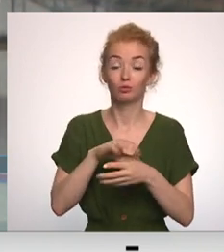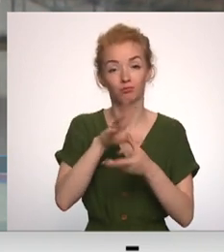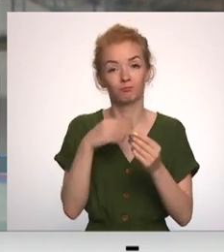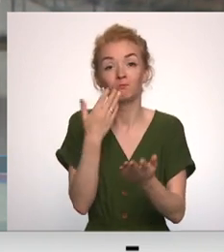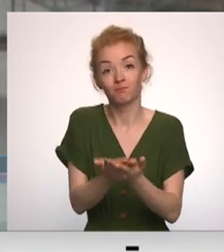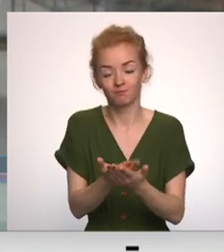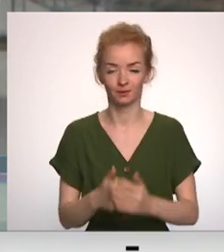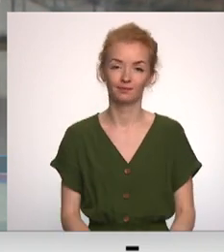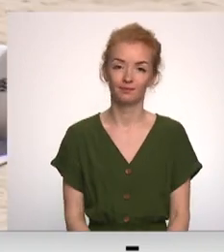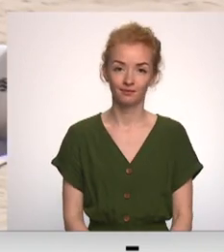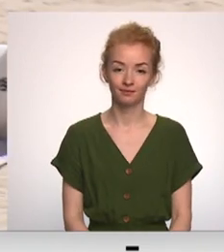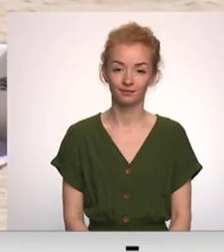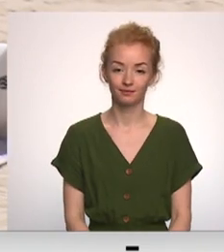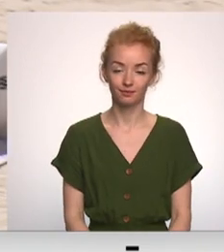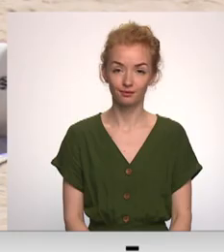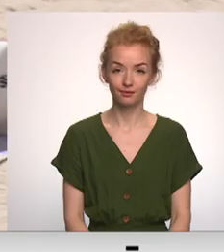Aikīnce.